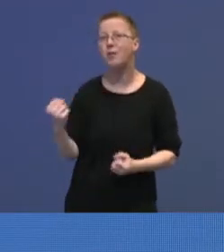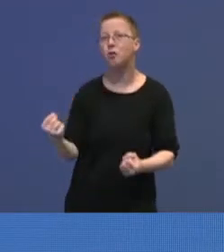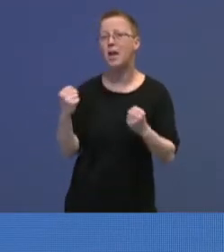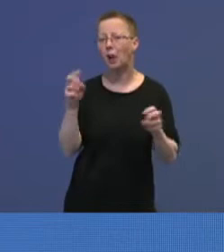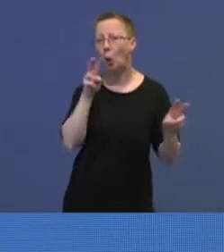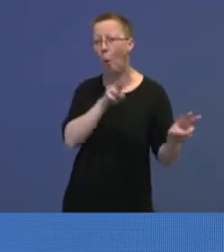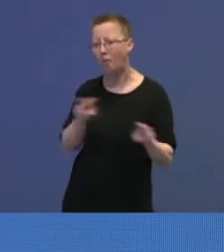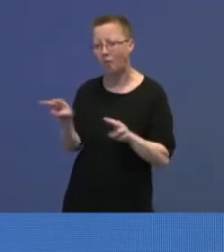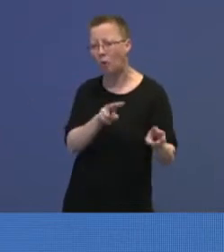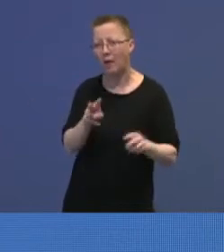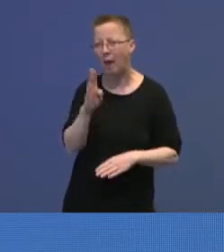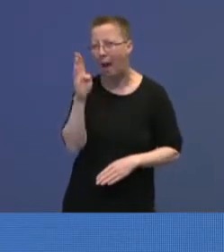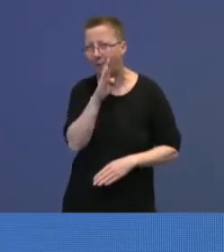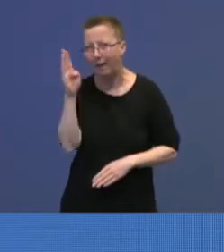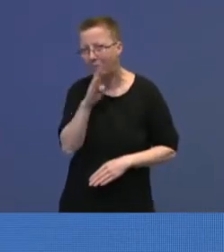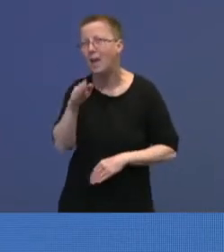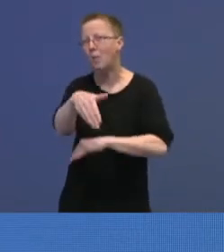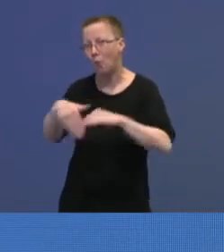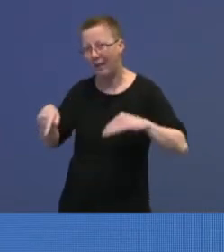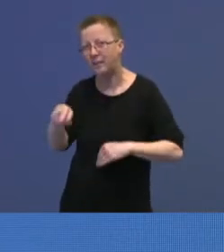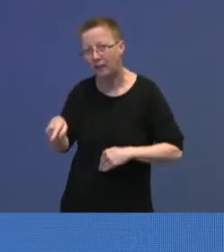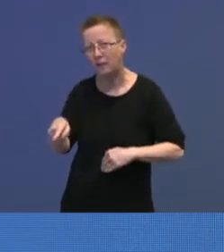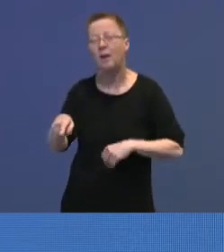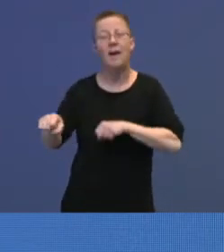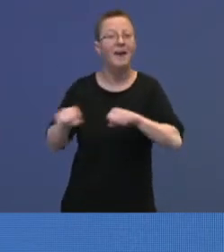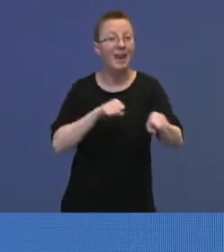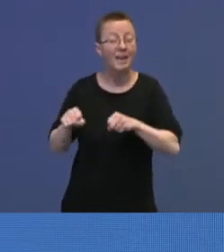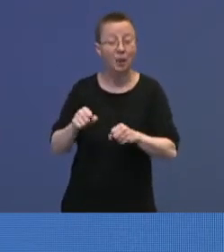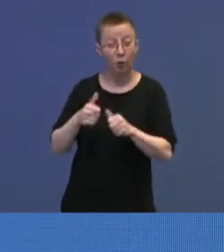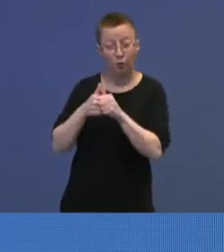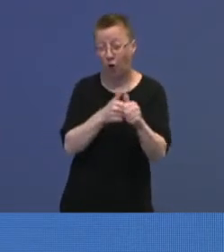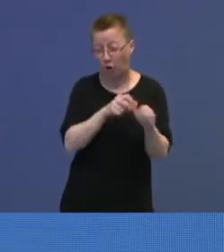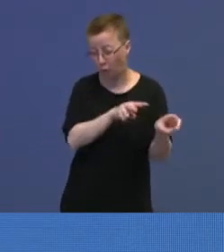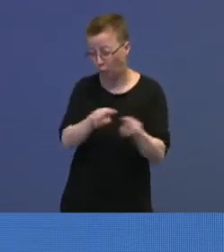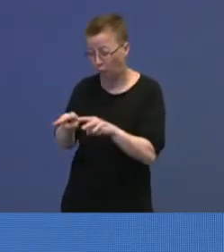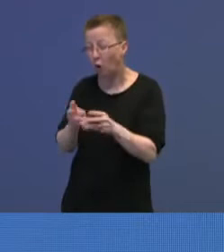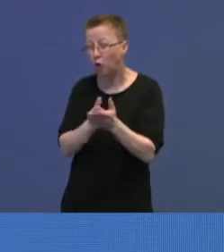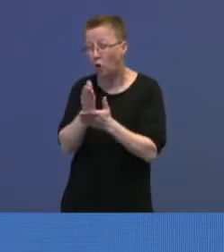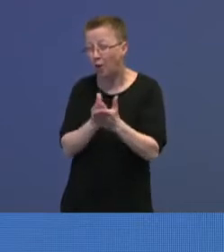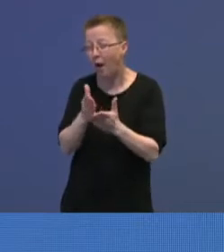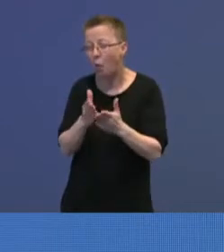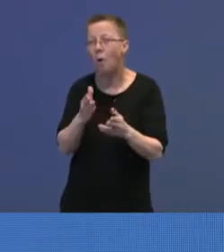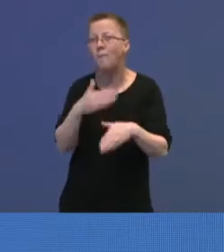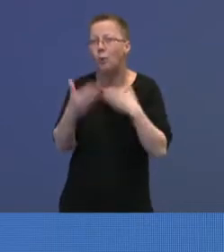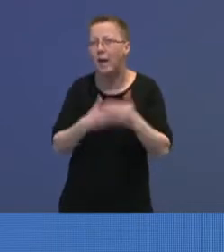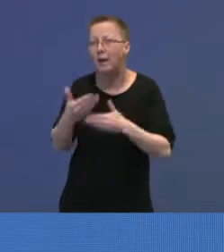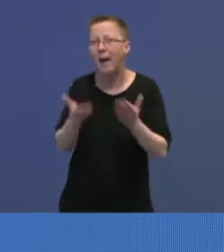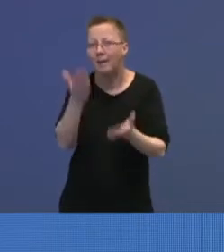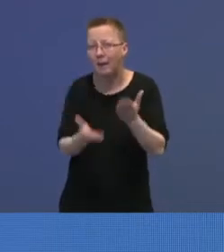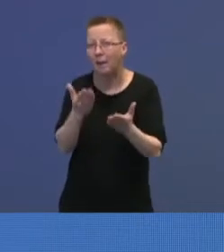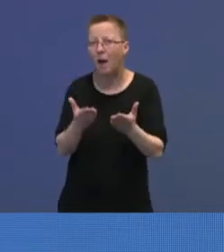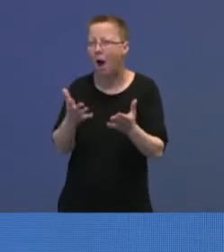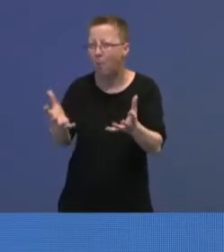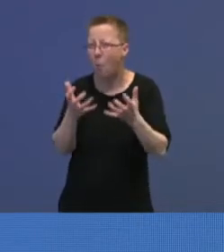overvåkning og etterretning på grensene. Regjeringen følger situasjonen tett, og vi vurderer fortløpende om det er behov for å